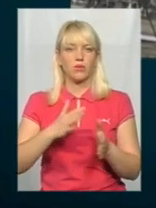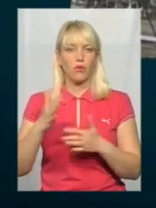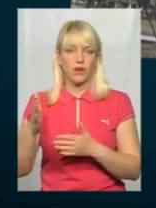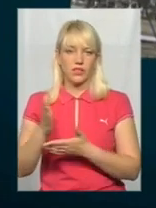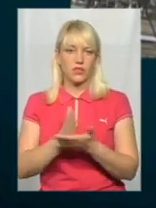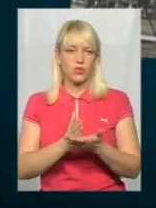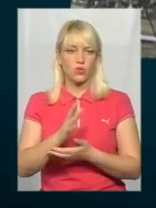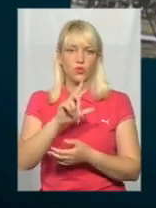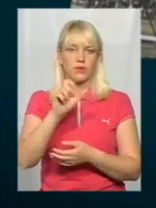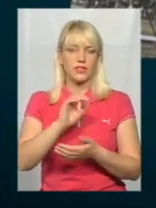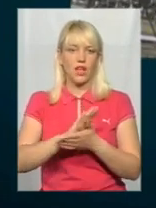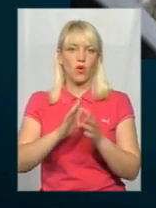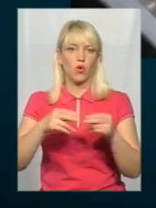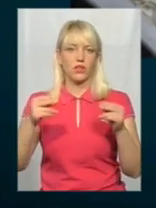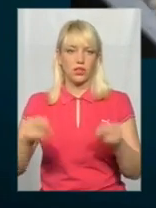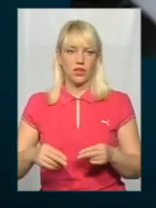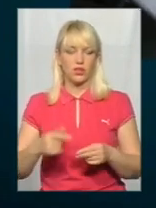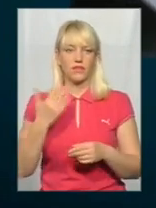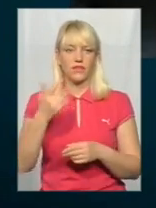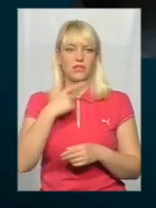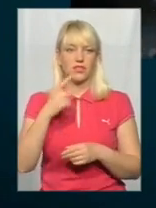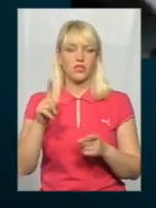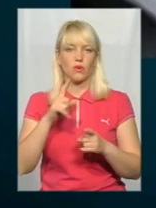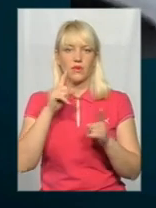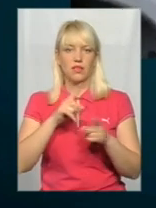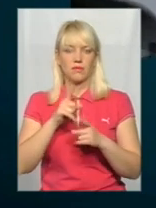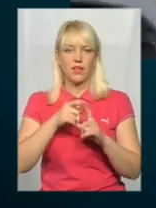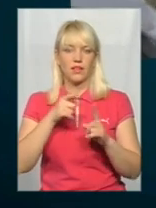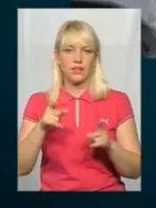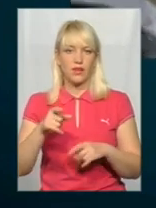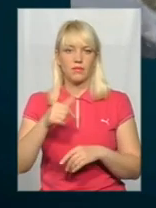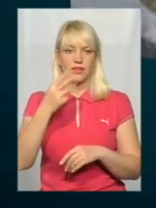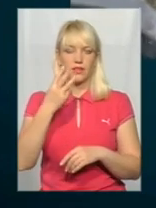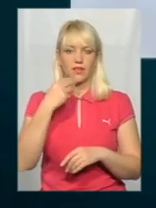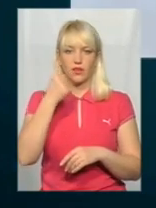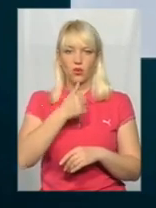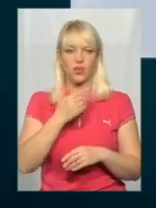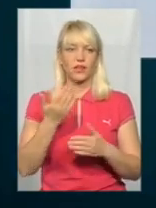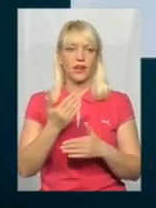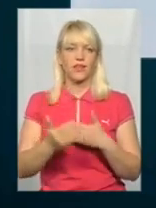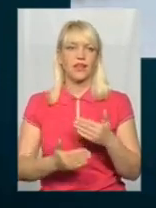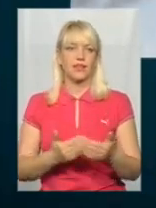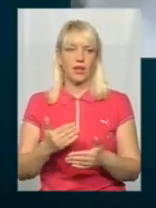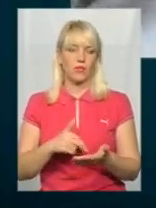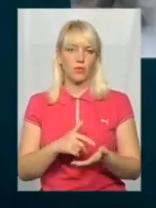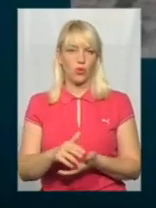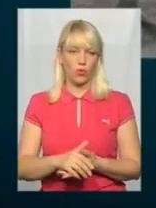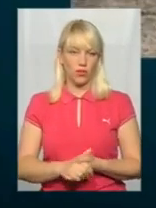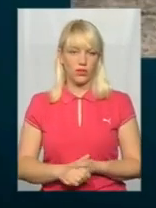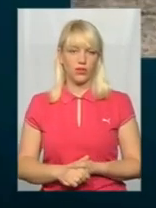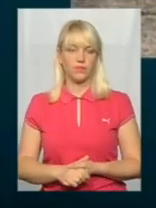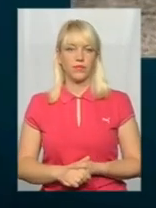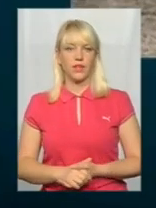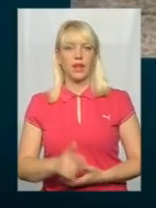контрактом? Ви сказали, що мінімальний термін три роки, так, от які етапи проходять? Так, ну, перший